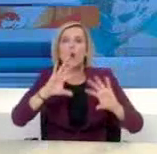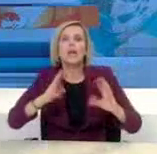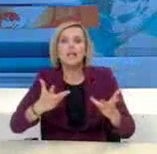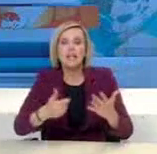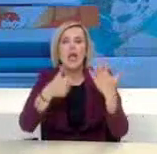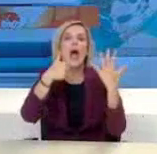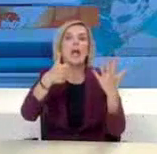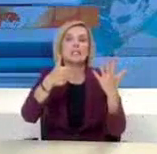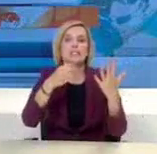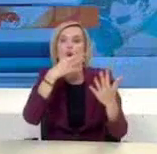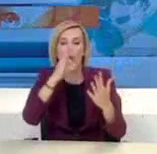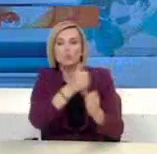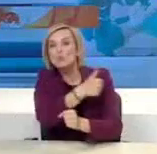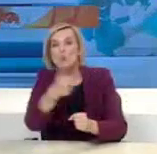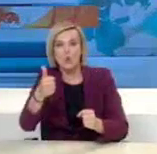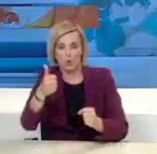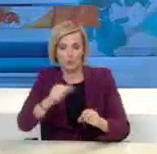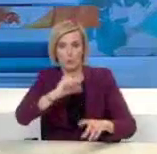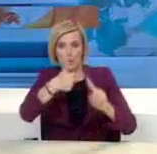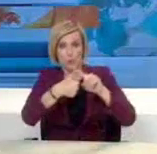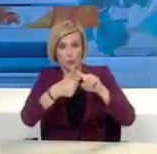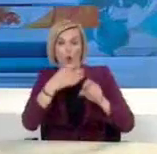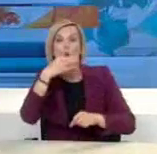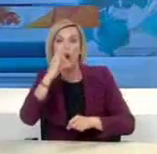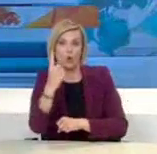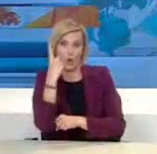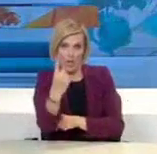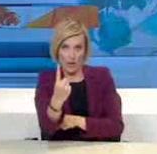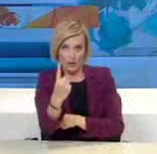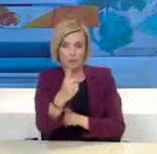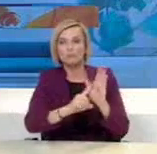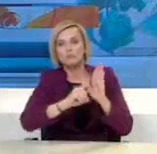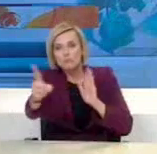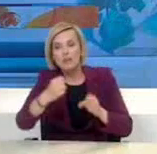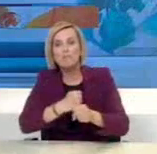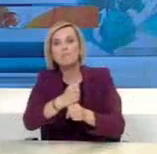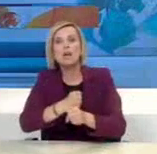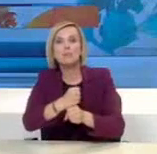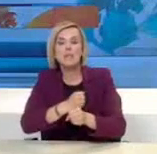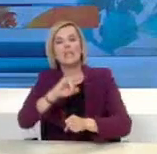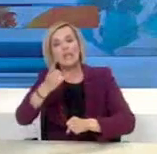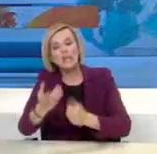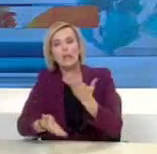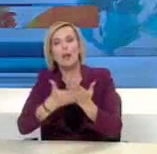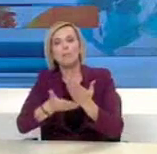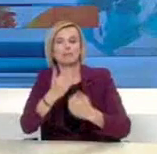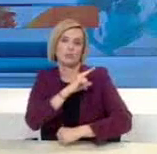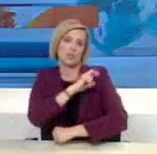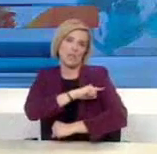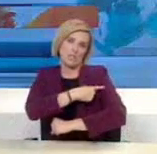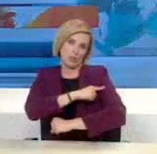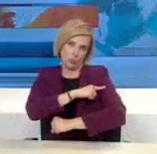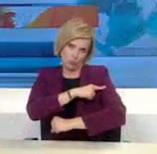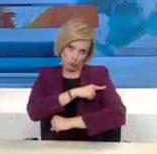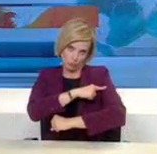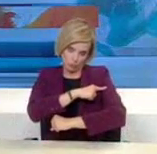μετακίνηση. Τους αναφέρω πρώτον λόγος ένα, μετάβαση σε φαρμακείο ή επίσκεψη στον γιατρό, εφόσον αυτό συνιστάται μετά